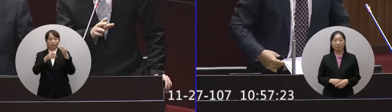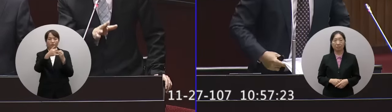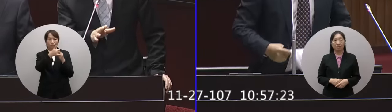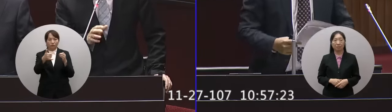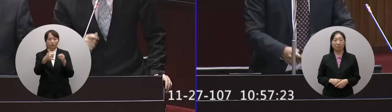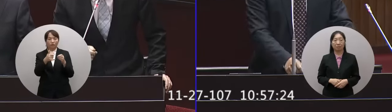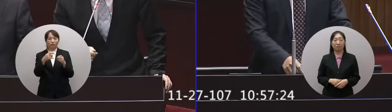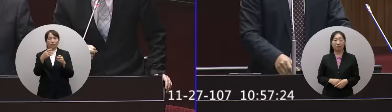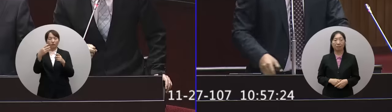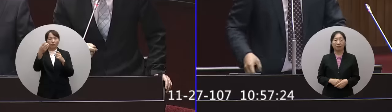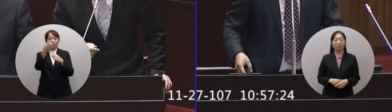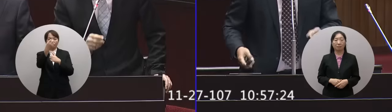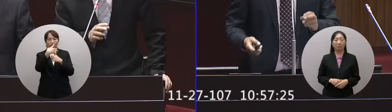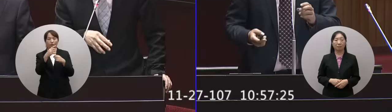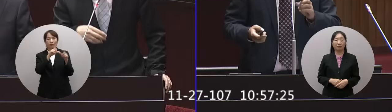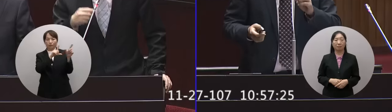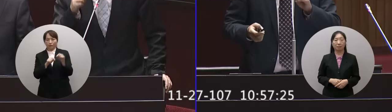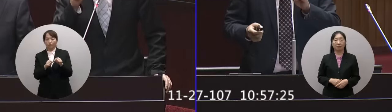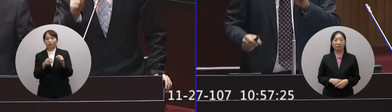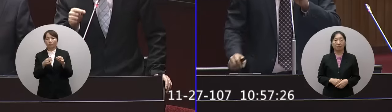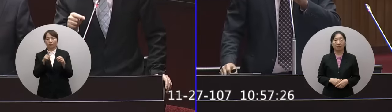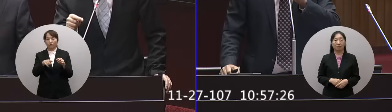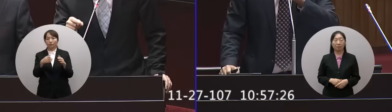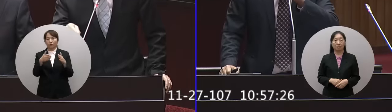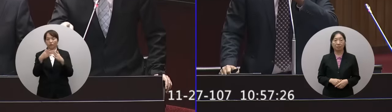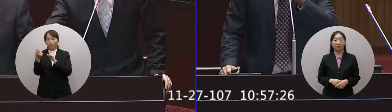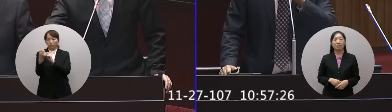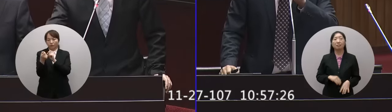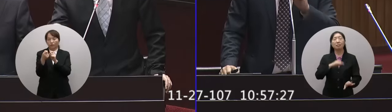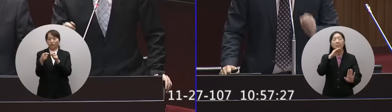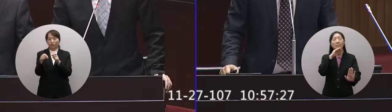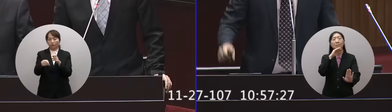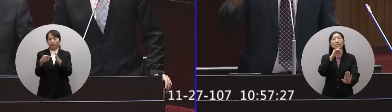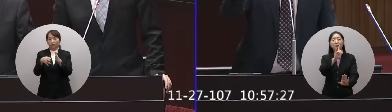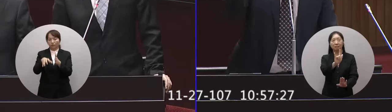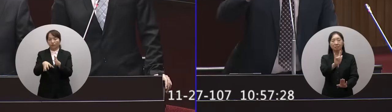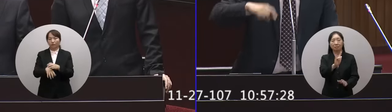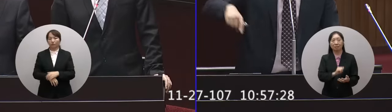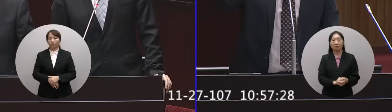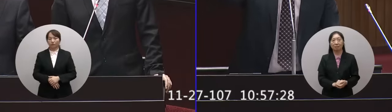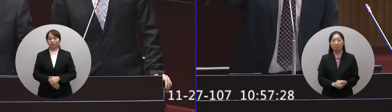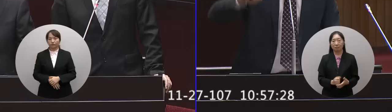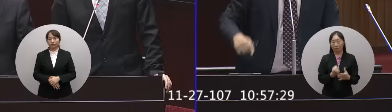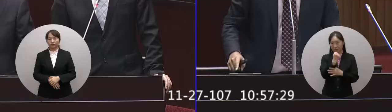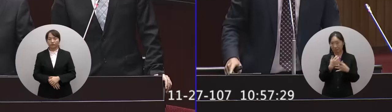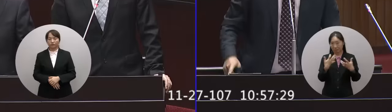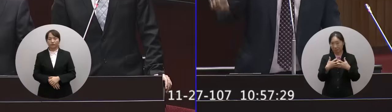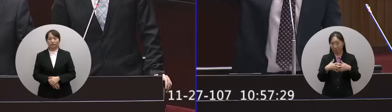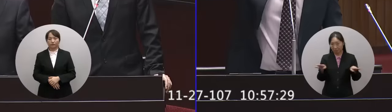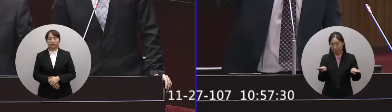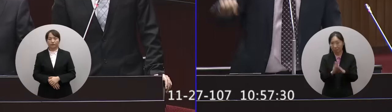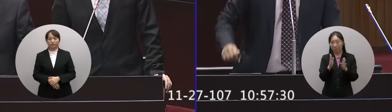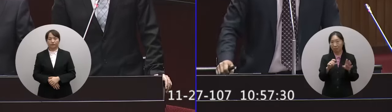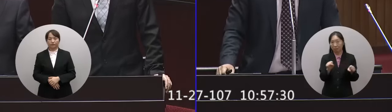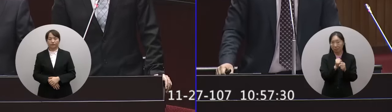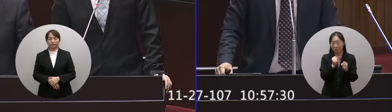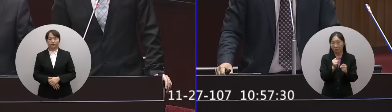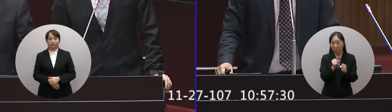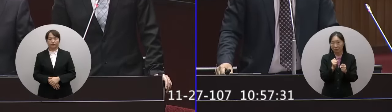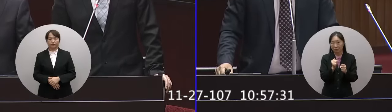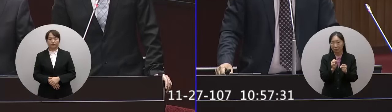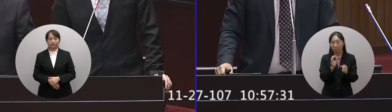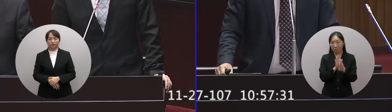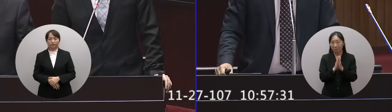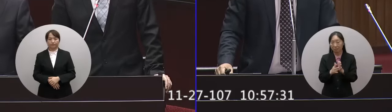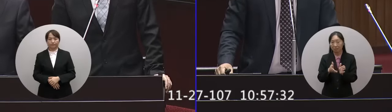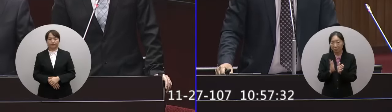聽調度員的指揮就是說他可以究竟先停一下啦主峰棒是一開始就壞掉還是開車以後才壞